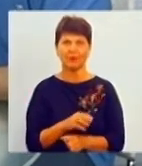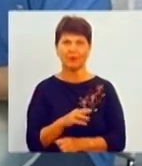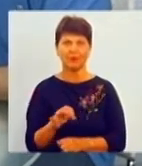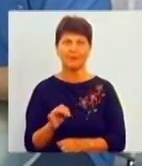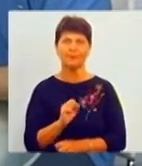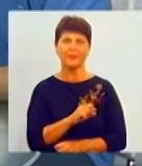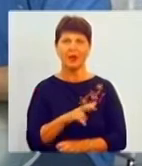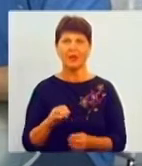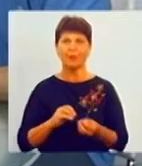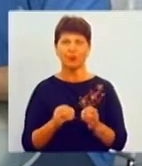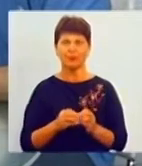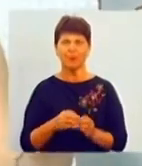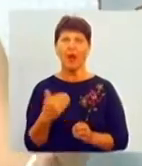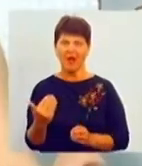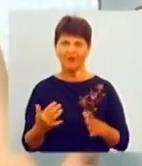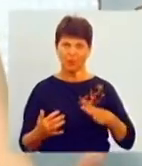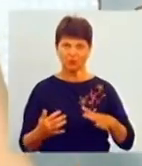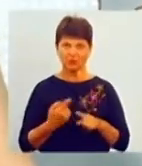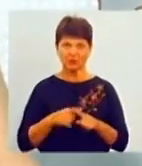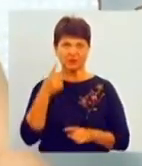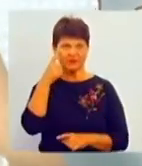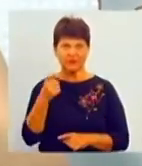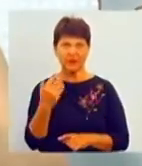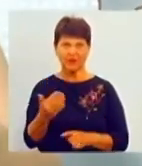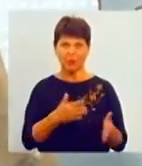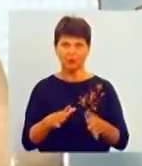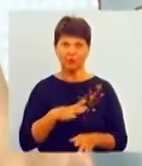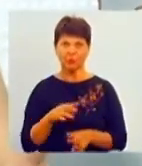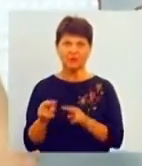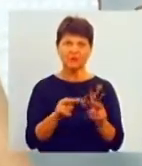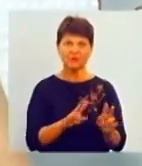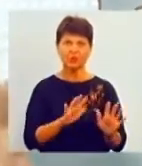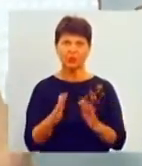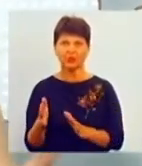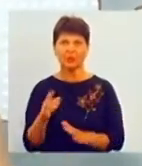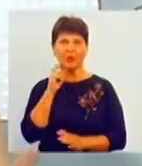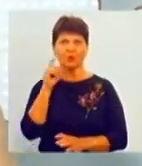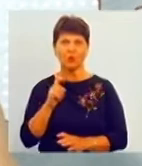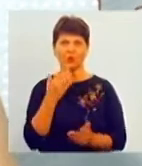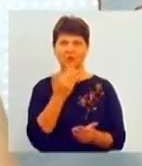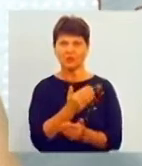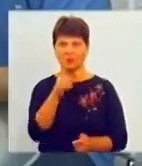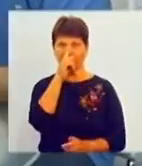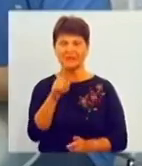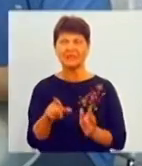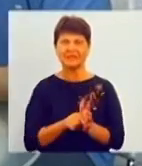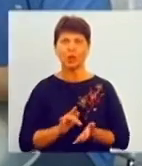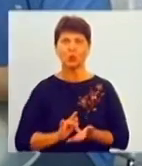Але проблема... Ви очікували цієї звістки? Ви були готові до неї відстежуючи події, які відбувалися в Україні в останній місяць з туристами?